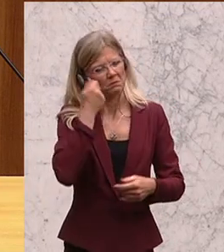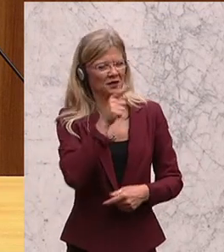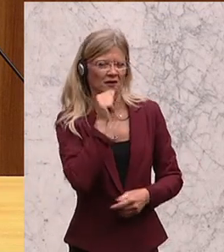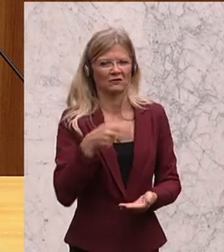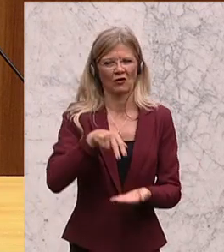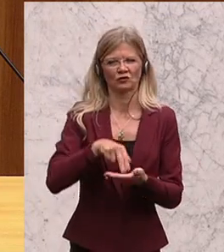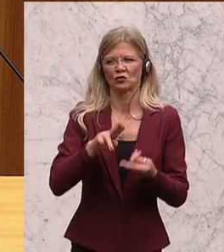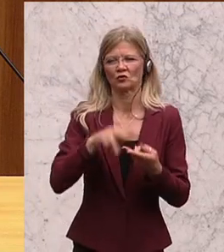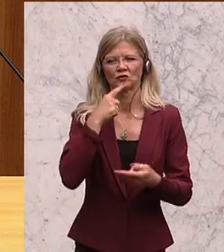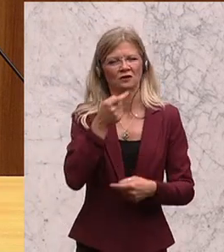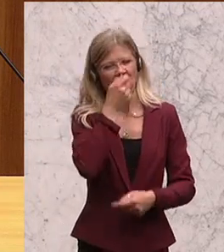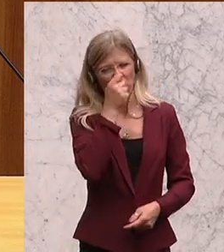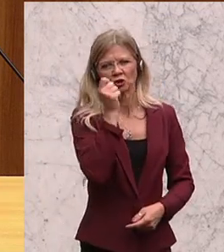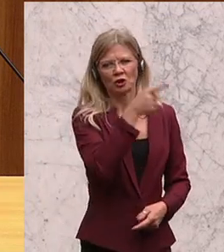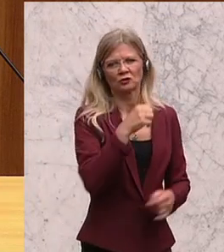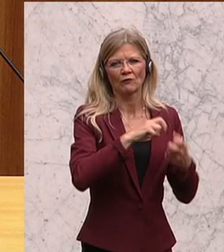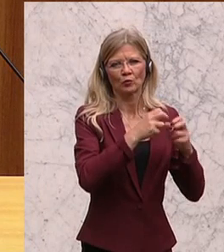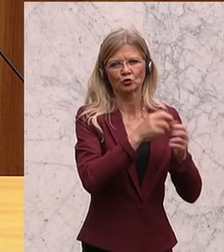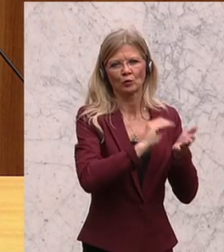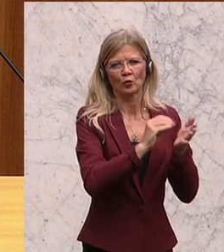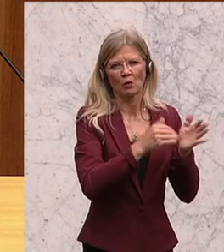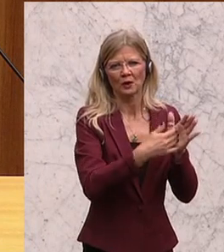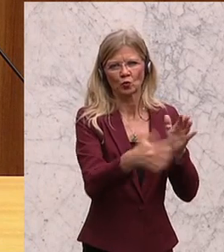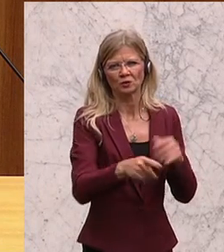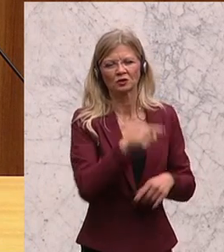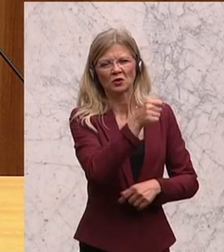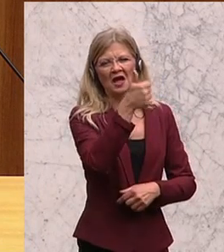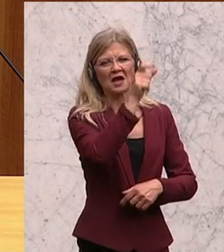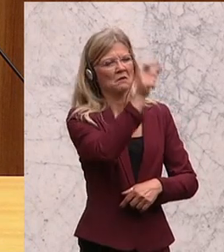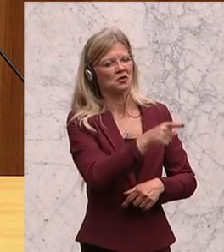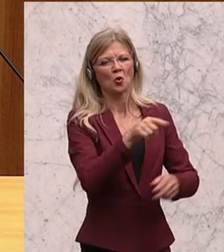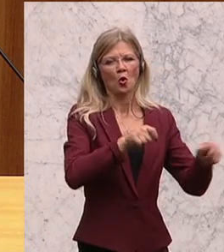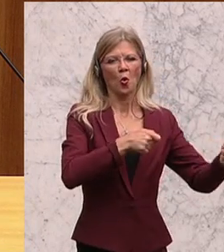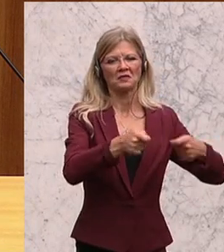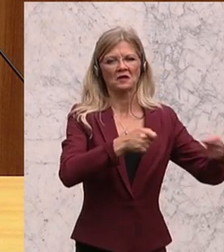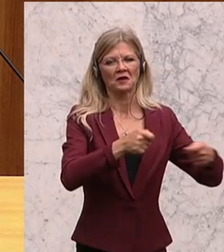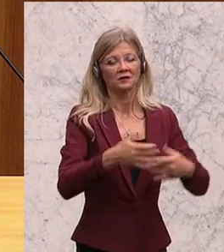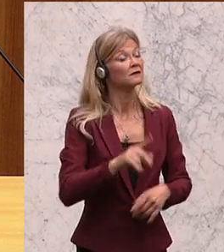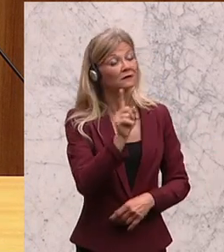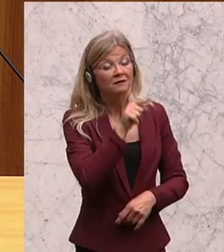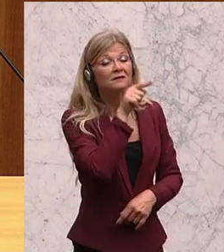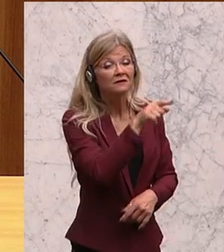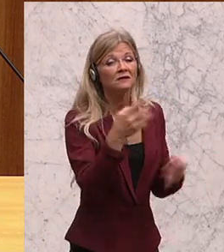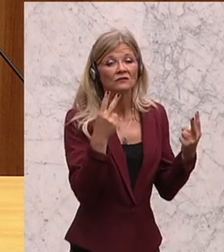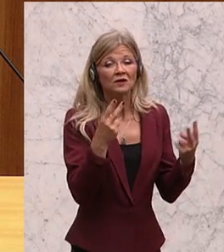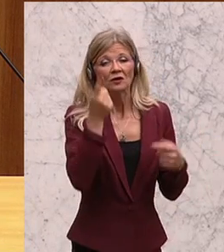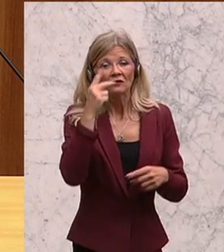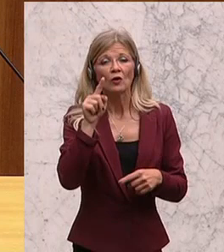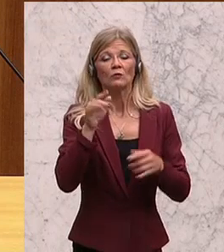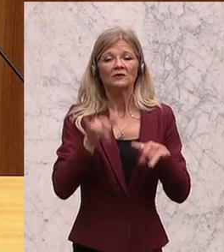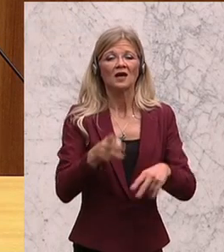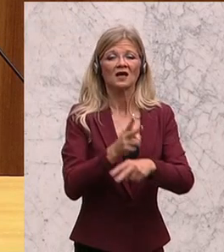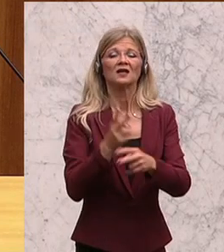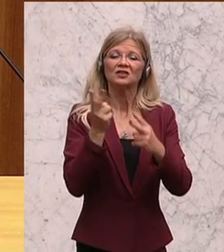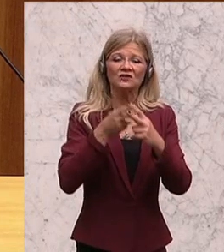kein Büro in Bösel. Dort sitzt eine Person und die wird koordiniert. Und da geht es um zwischenstaatliche Geschichten. Wenn Sie sich das einmal